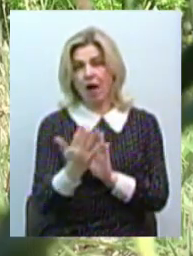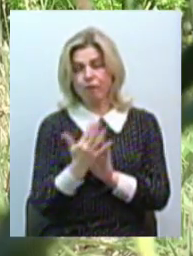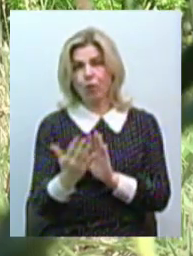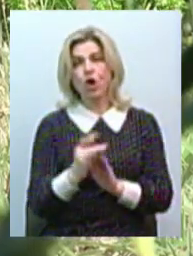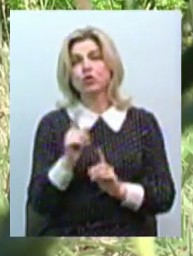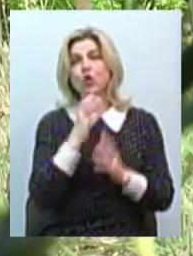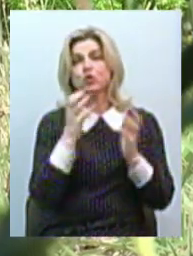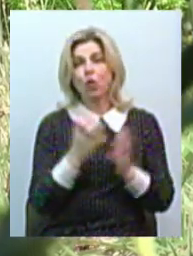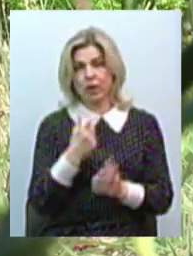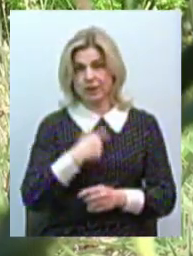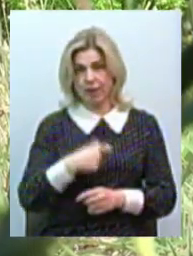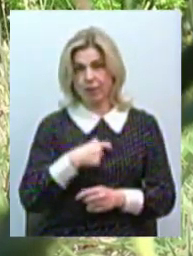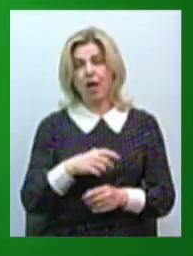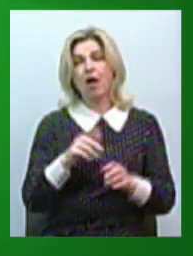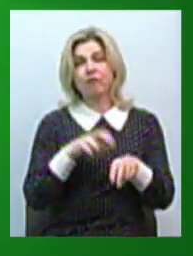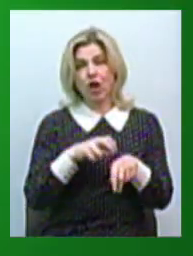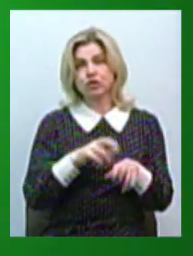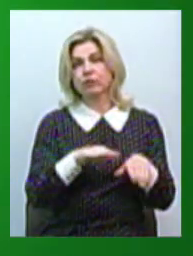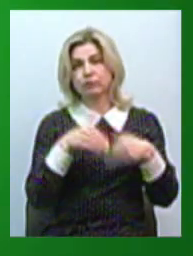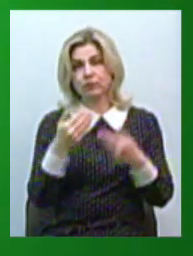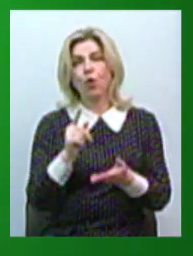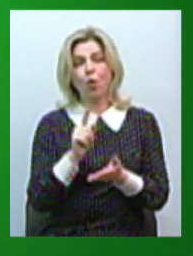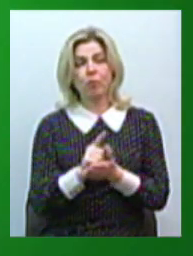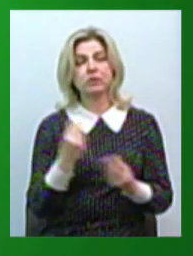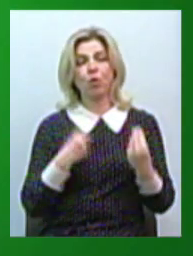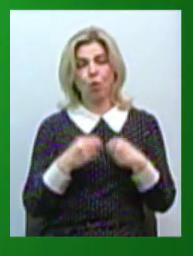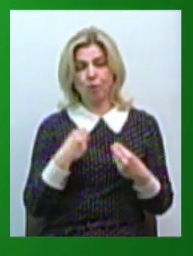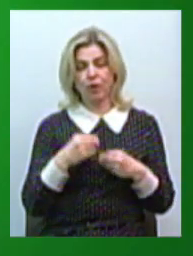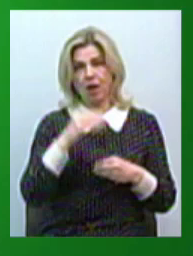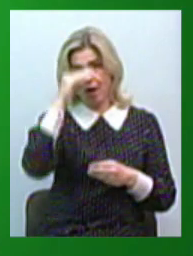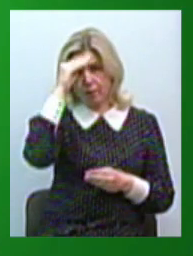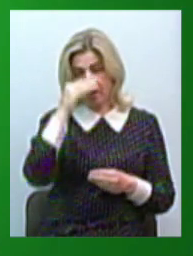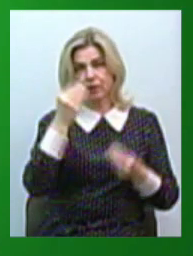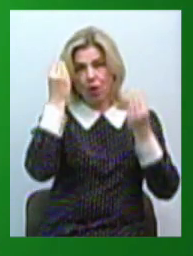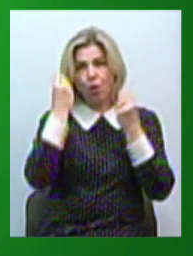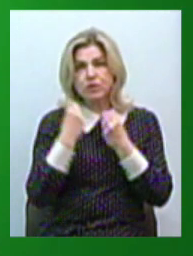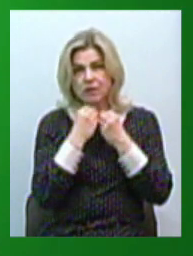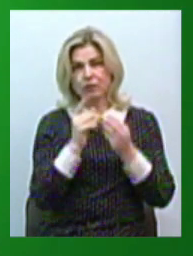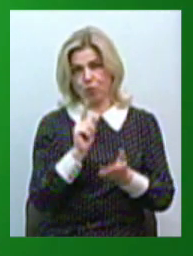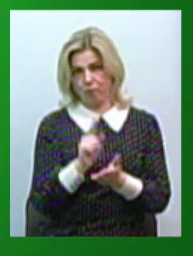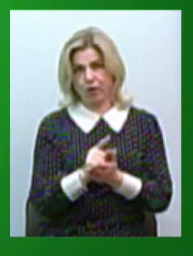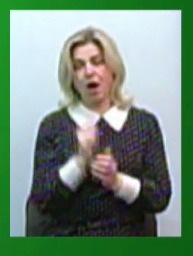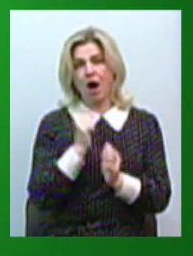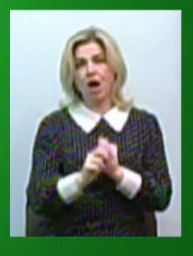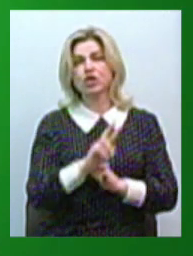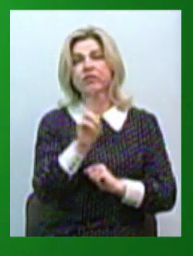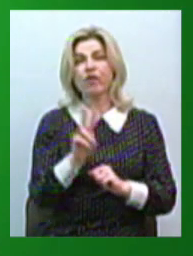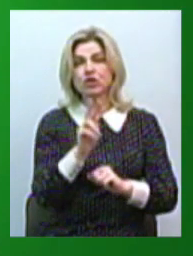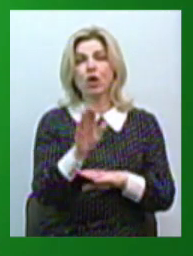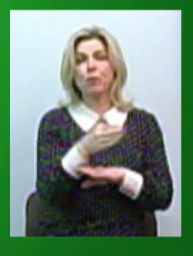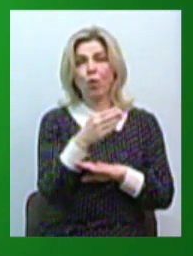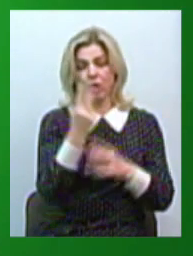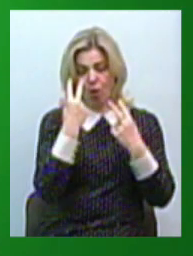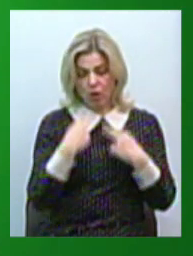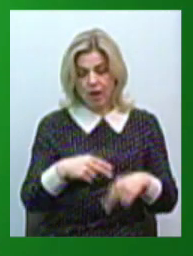себе від кліща, лікарі радять. Обов'язково одягніть кепку, панамку, косинку тощо. Кожні дві години прогулянки глядайте